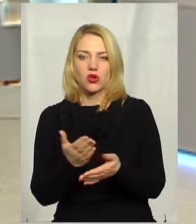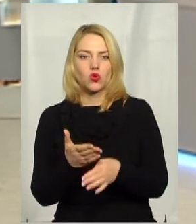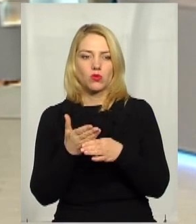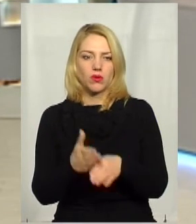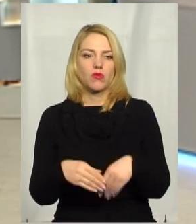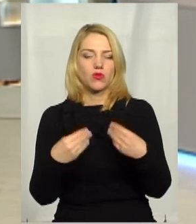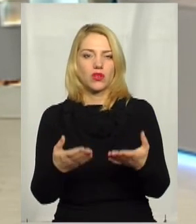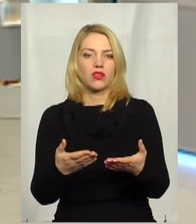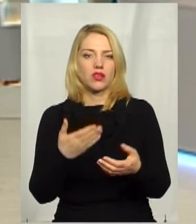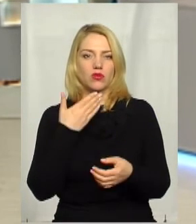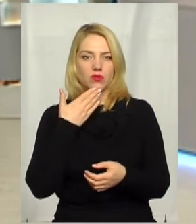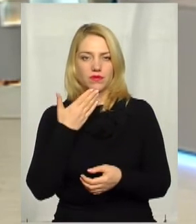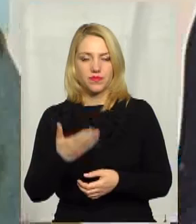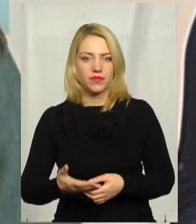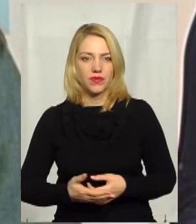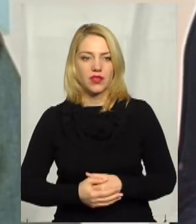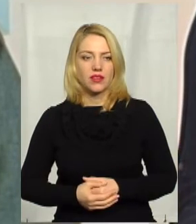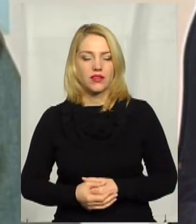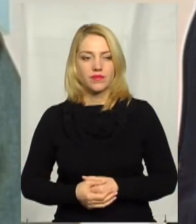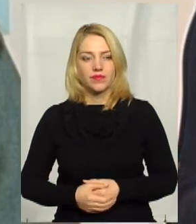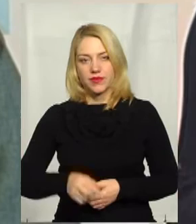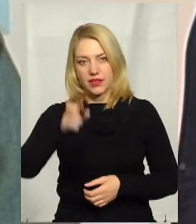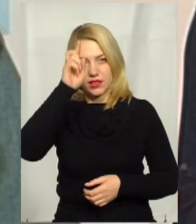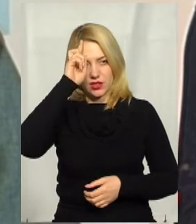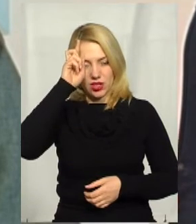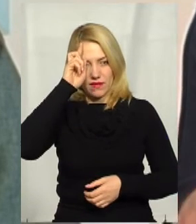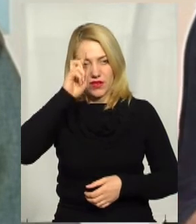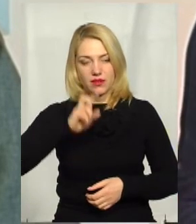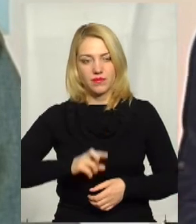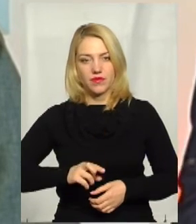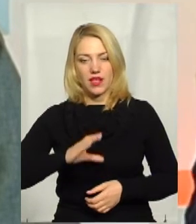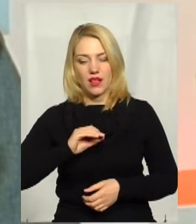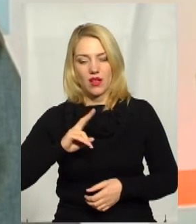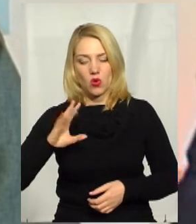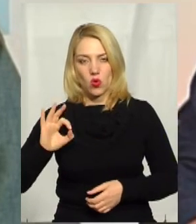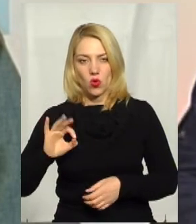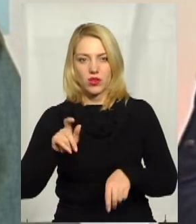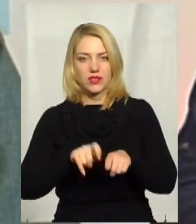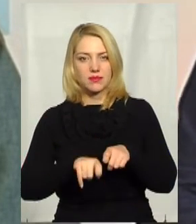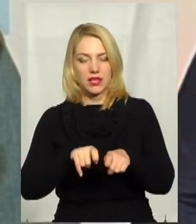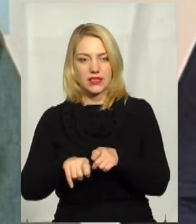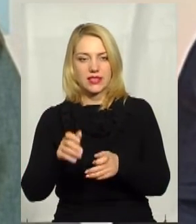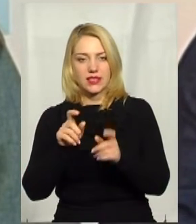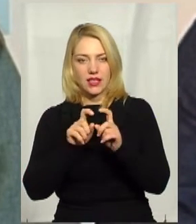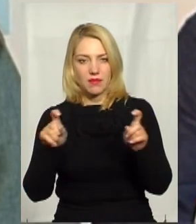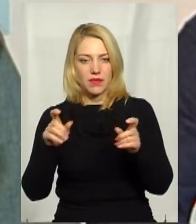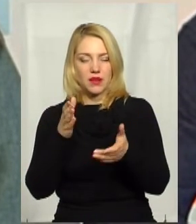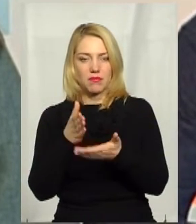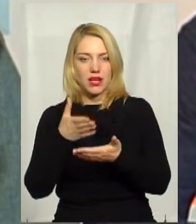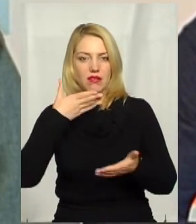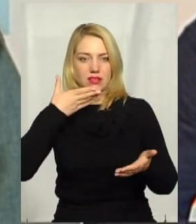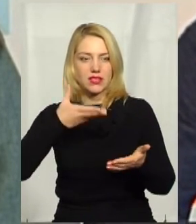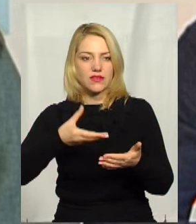допомогу вони вам надають? Скажемо так, Державна екологічна інспекція також має на